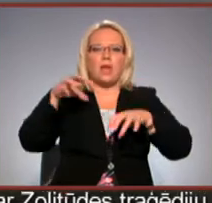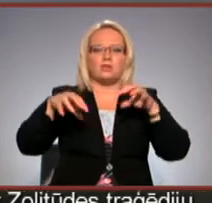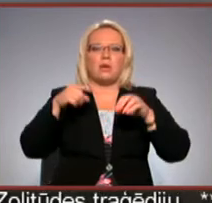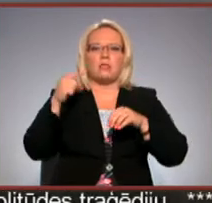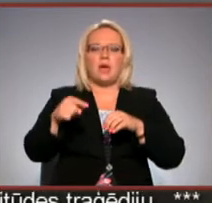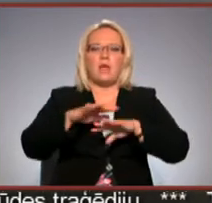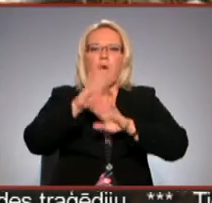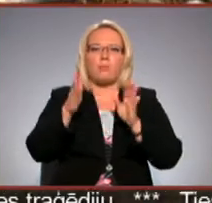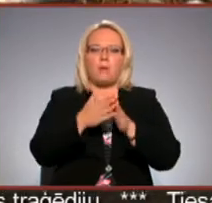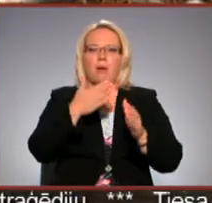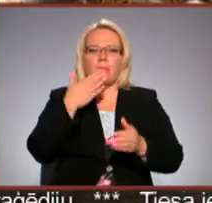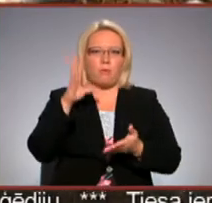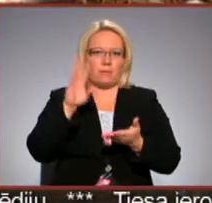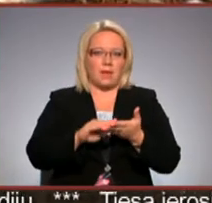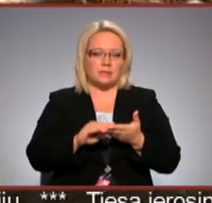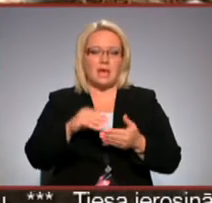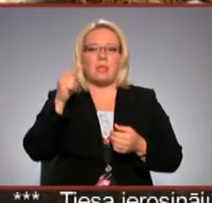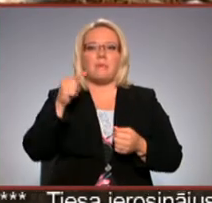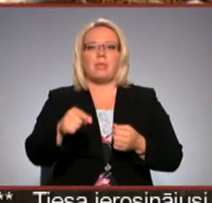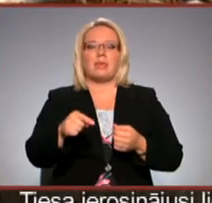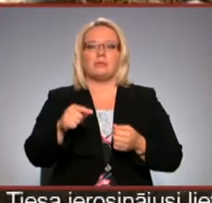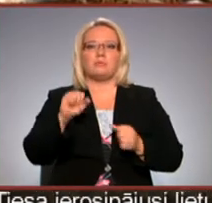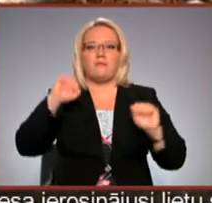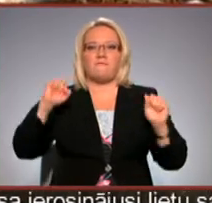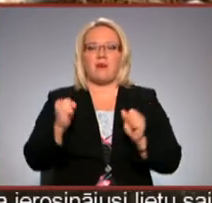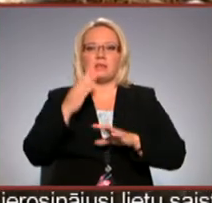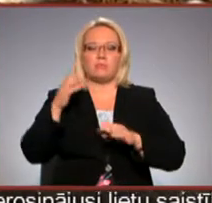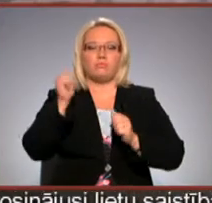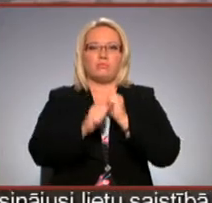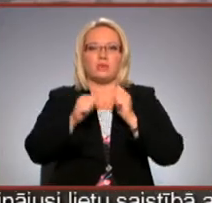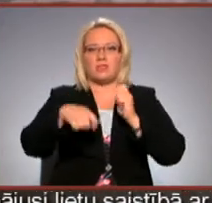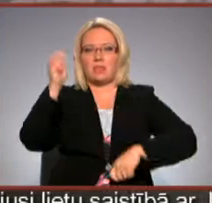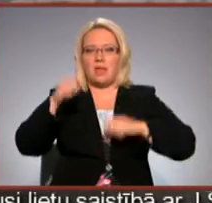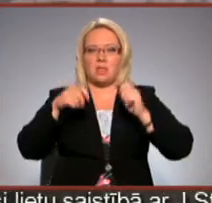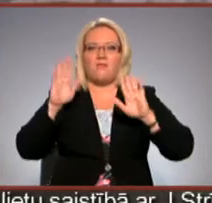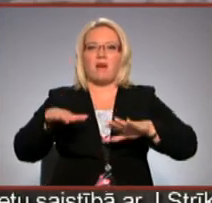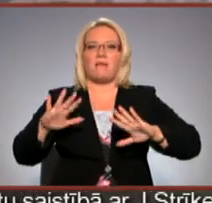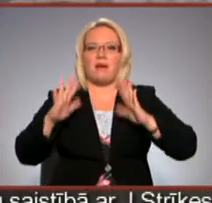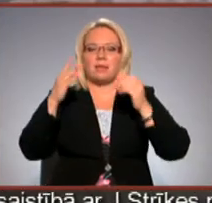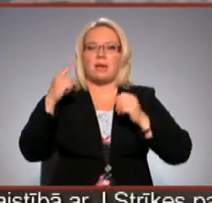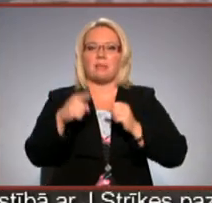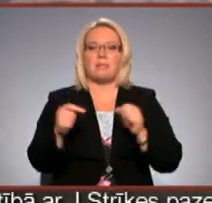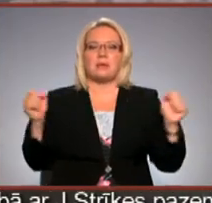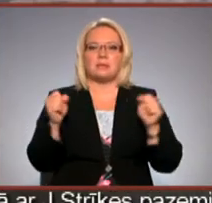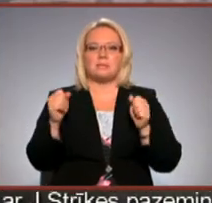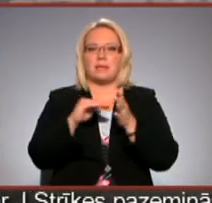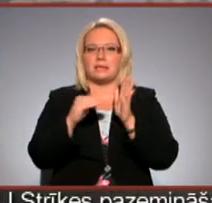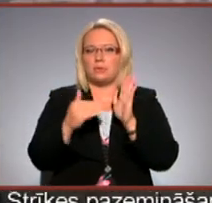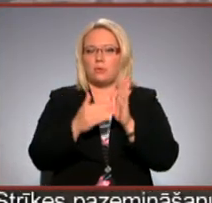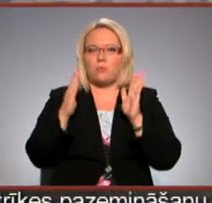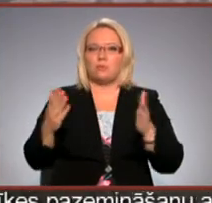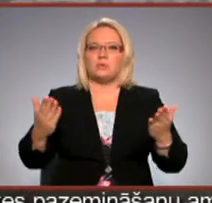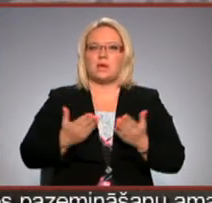ilgstoši nav pieredzēta. Ja vien nekļūs vēsāks laiks un neuznāks biežas lietavas, var gadīties, ka šādā saspringtā situācijā būs